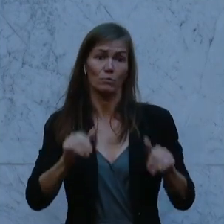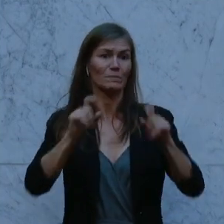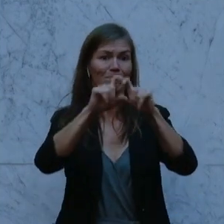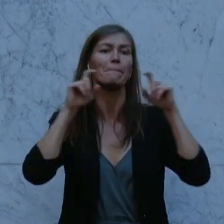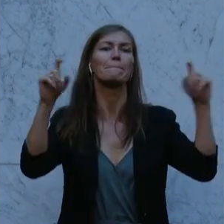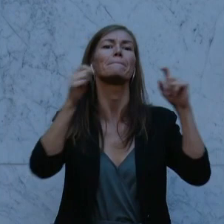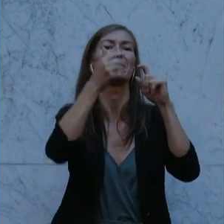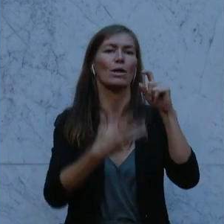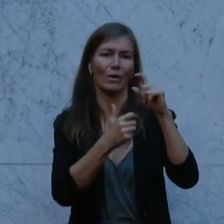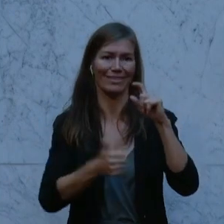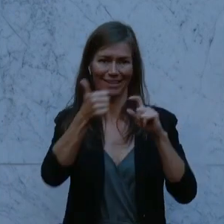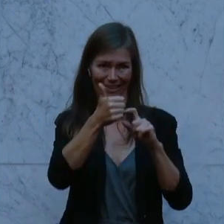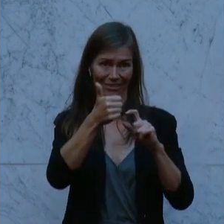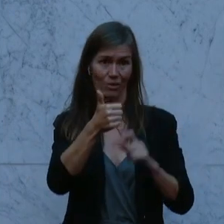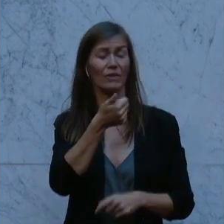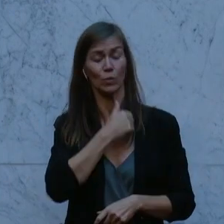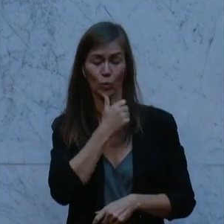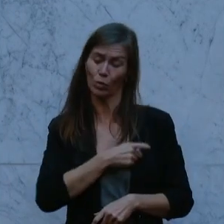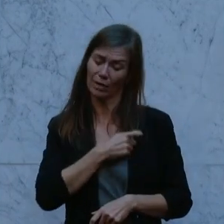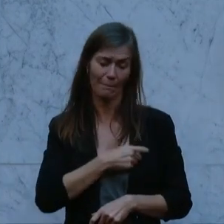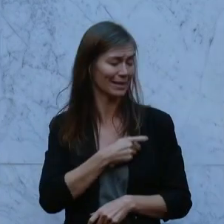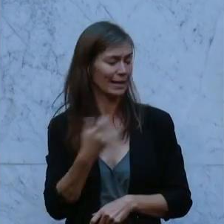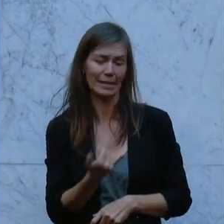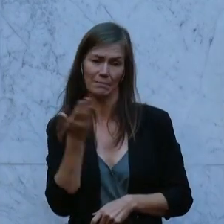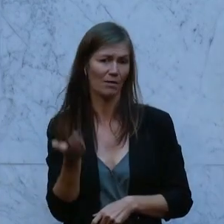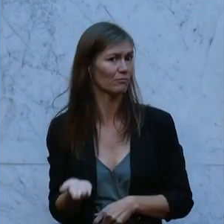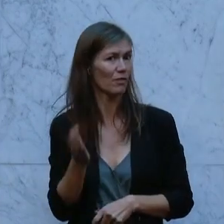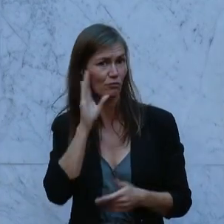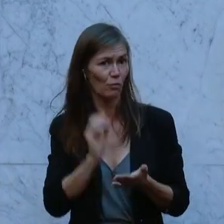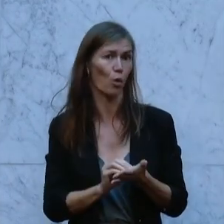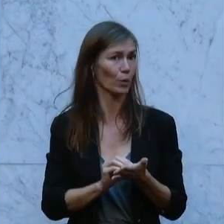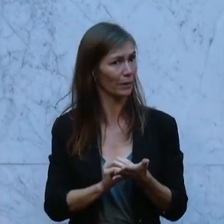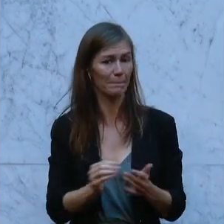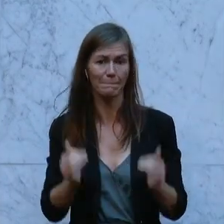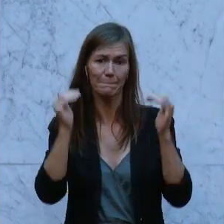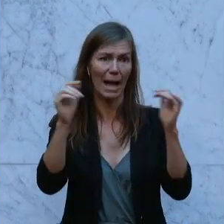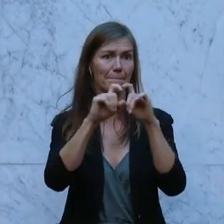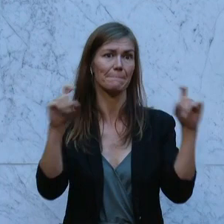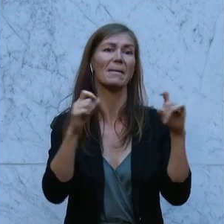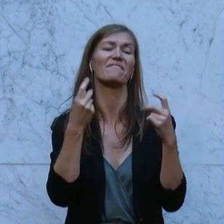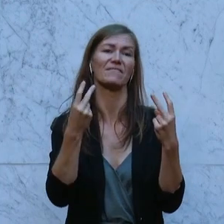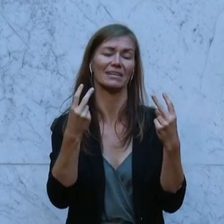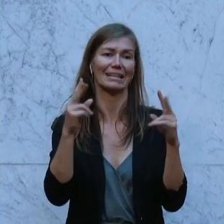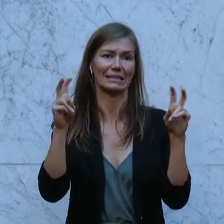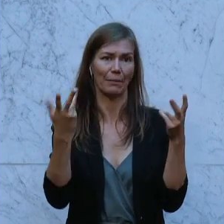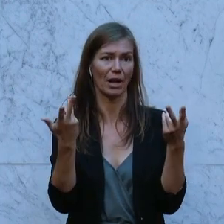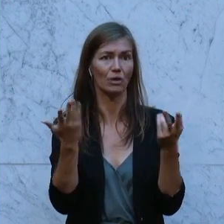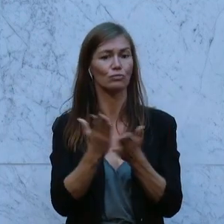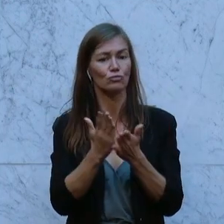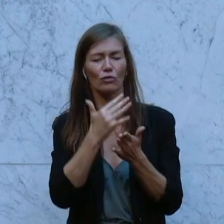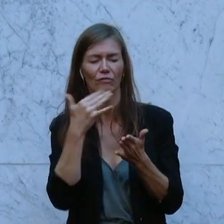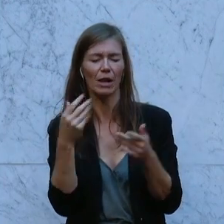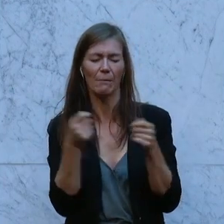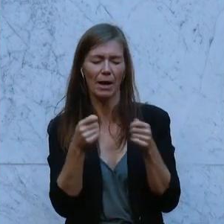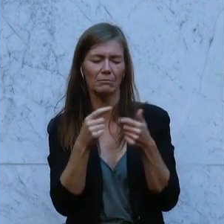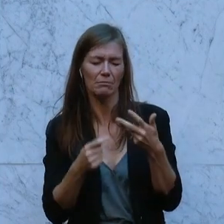das ist es für uns Grüne. Wir haben hier in der Bundesregierung einiges schon auf den Weg gebracht, um leistbares Wohnen auch nachhaltig abzusichern. Der Sozialminister